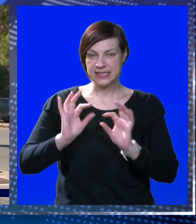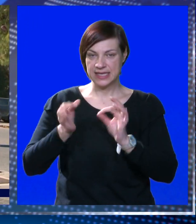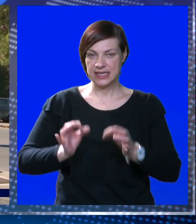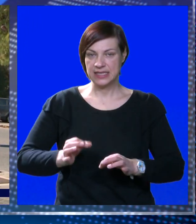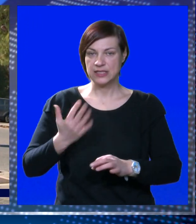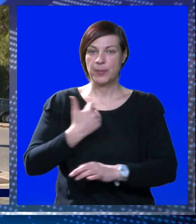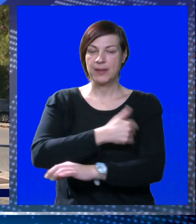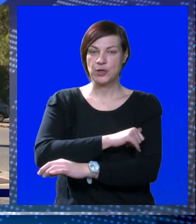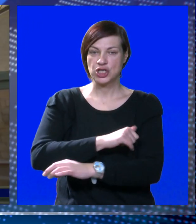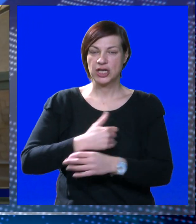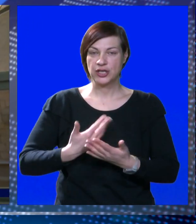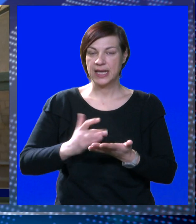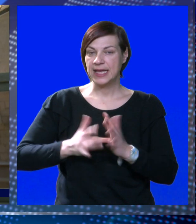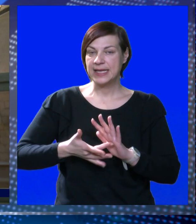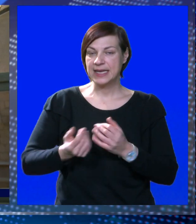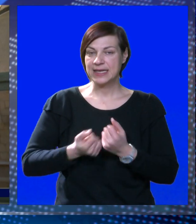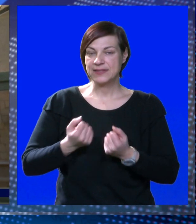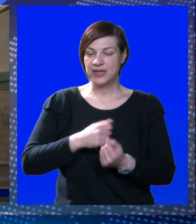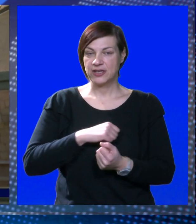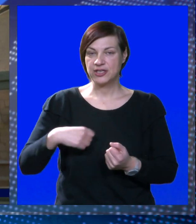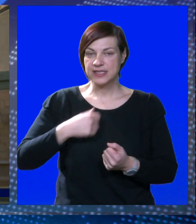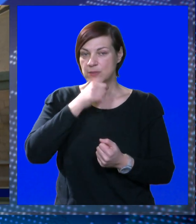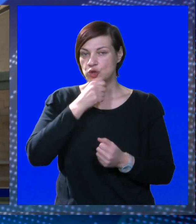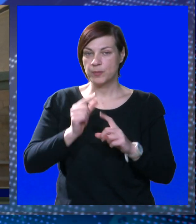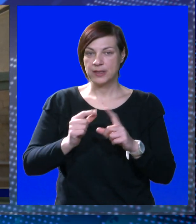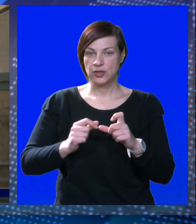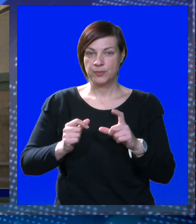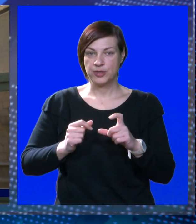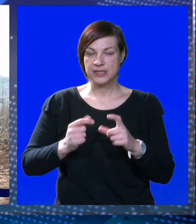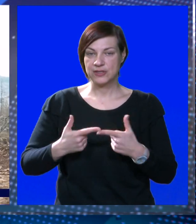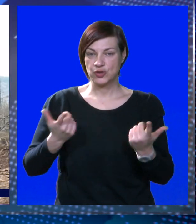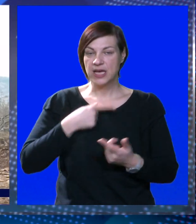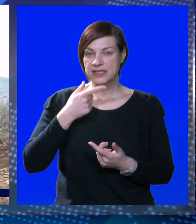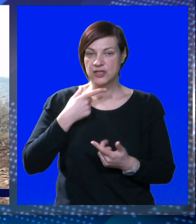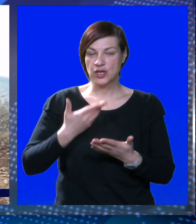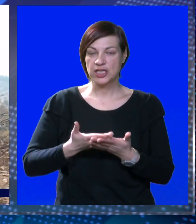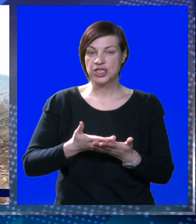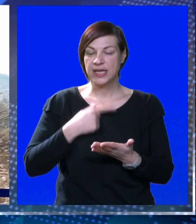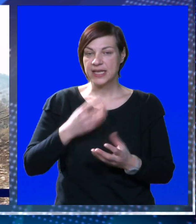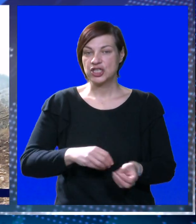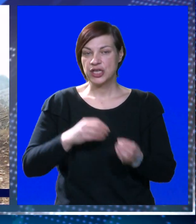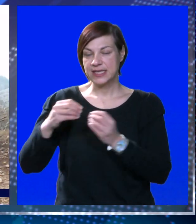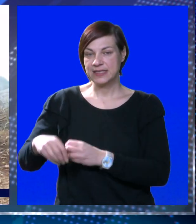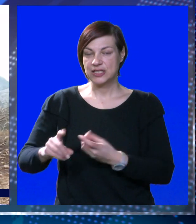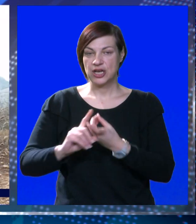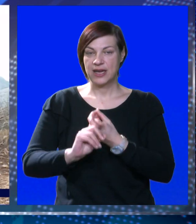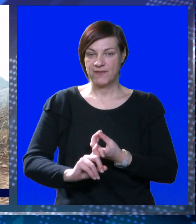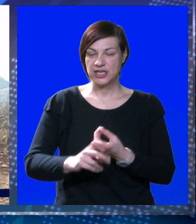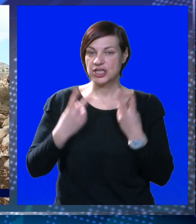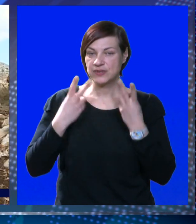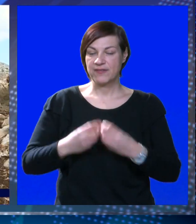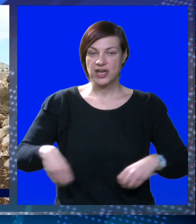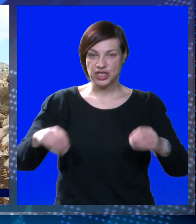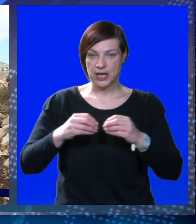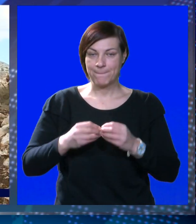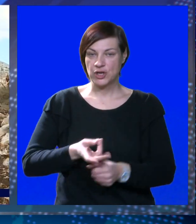listopada prošle godine. Na sve je reagirao i sam Župa Nikola Dobroslavić, koji vrlo jasno ističe kako je riječ o izvlaštenjima vezenima